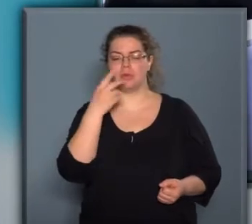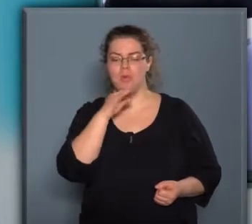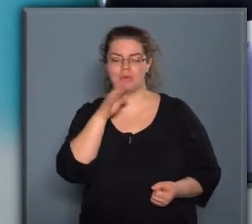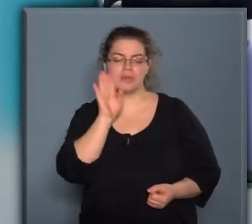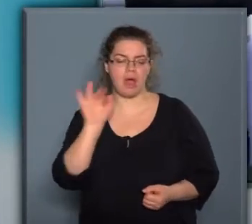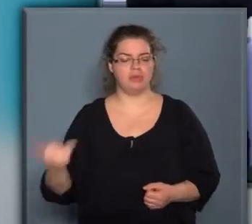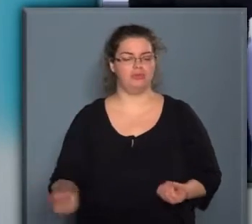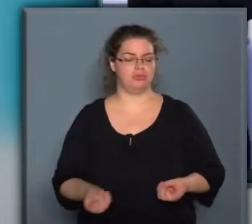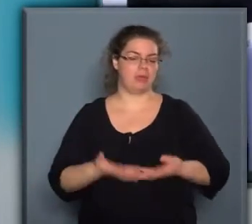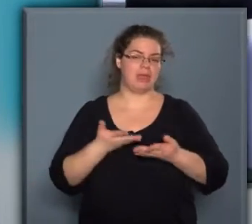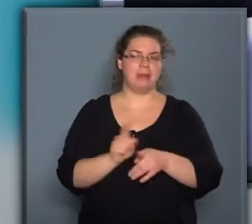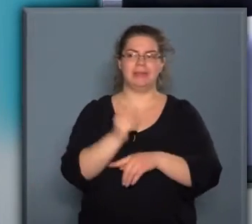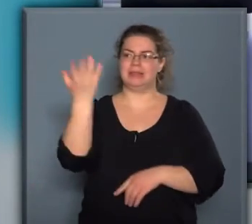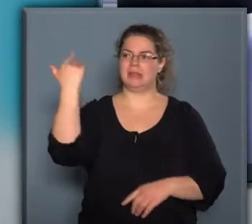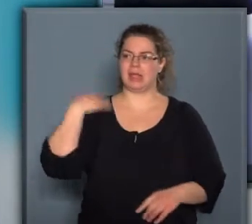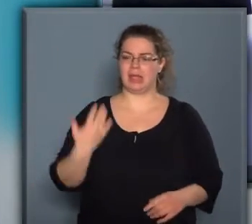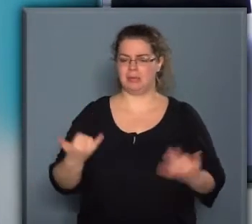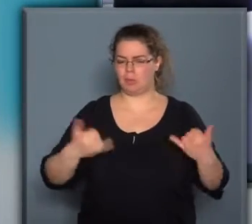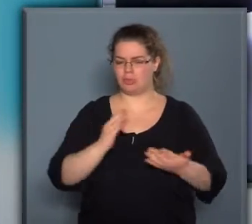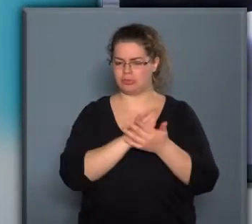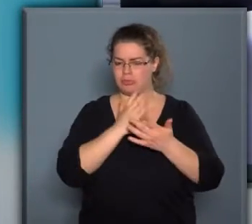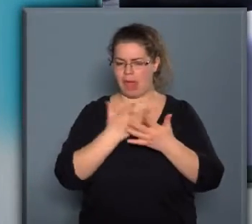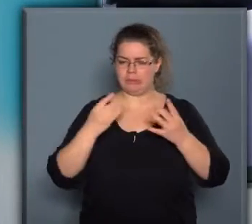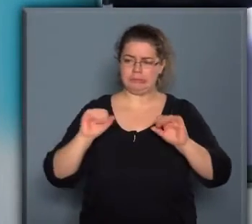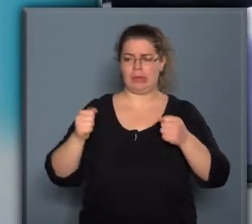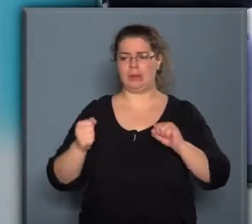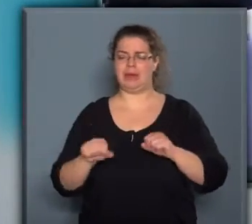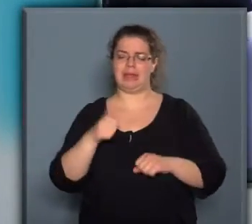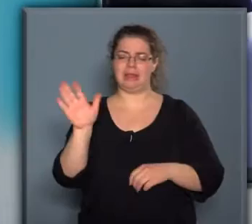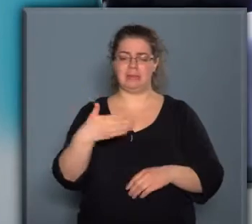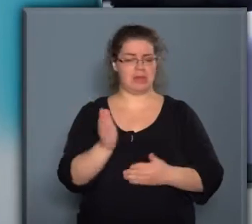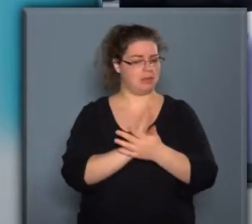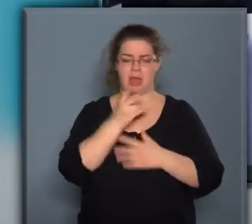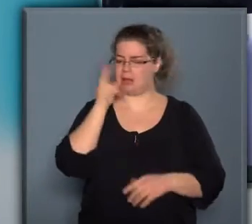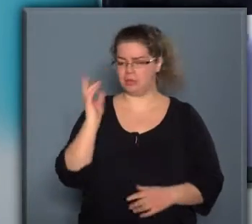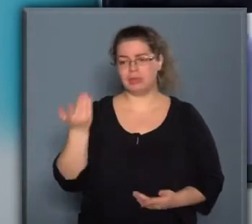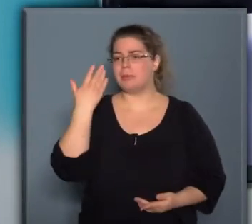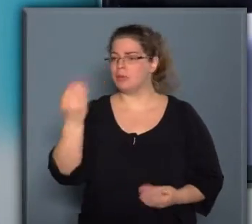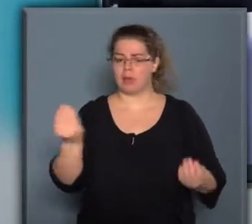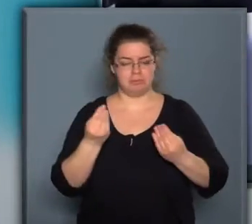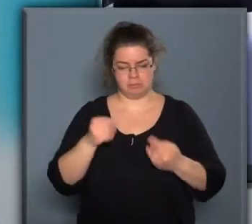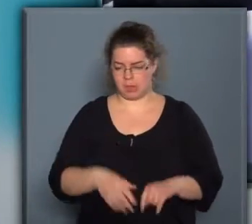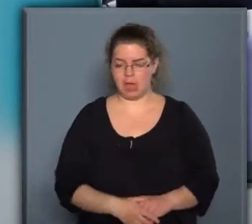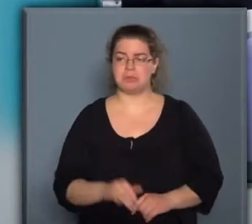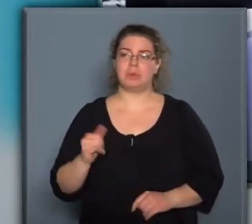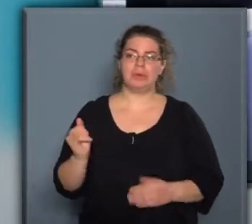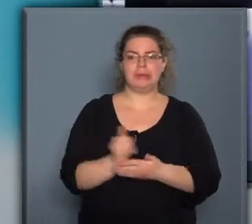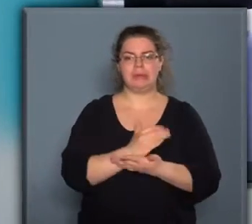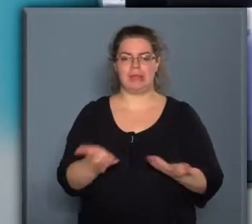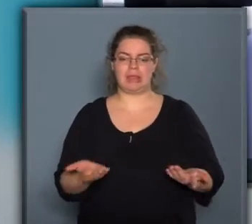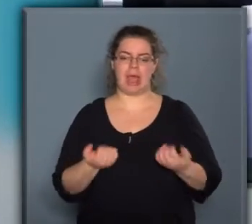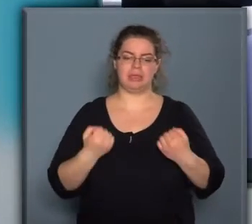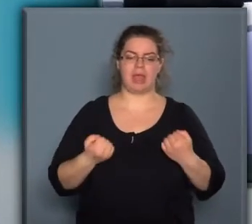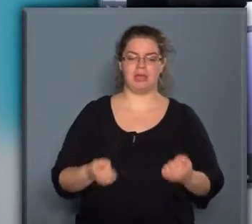kukoricaprósza is megjelent, mint régi. Ugye most már sok, gyakorlatilag egy nemzedék már nem ismeri, tehát nem tudják, hogy mi az, tehát igazán nehéz